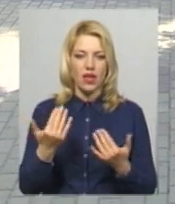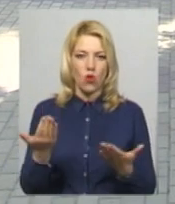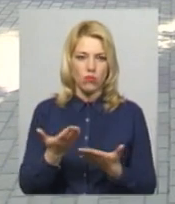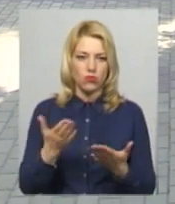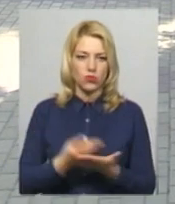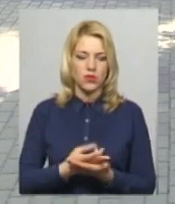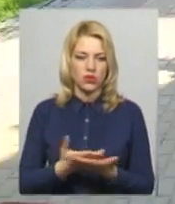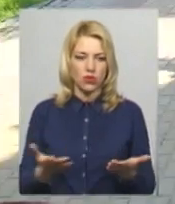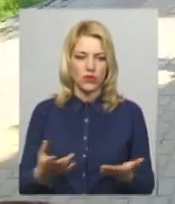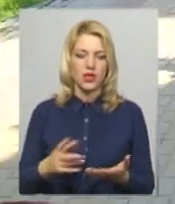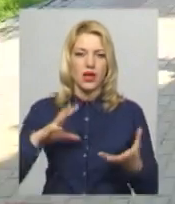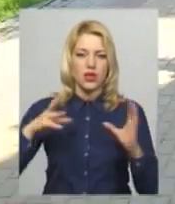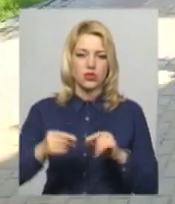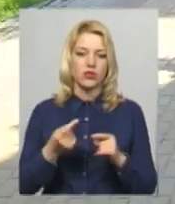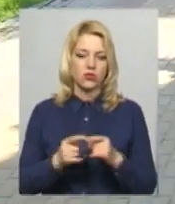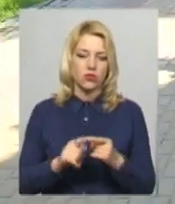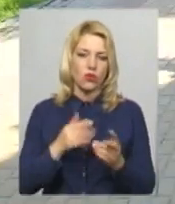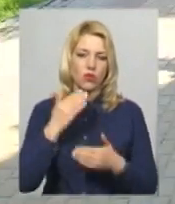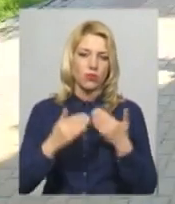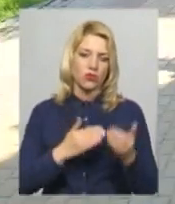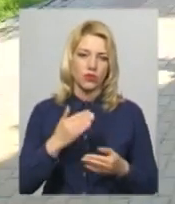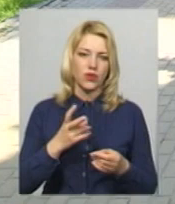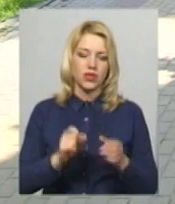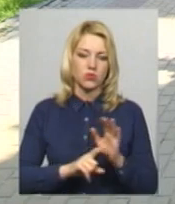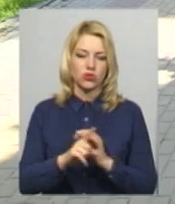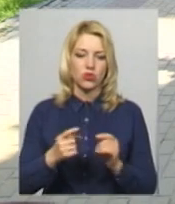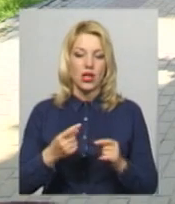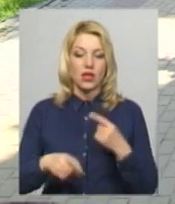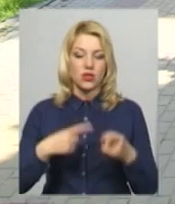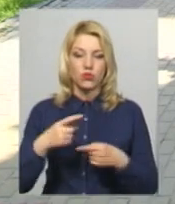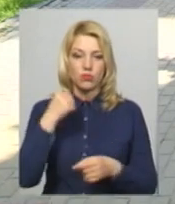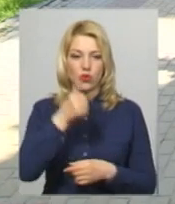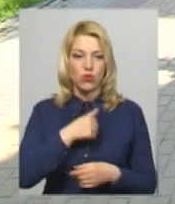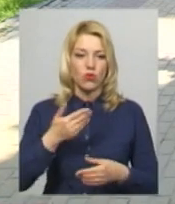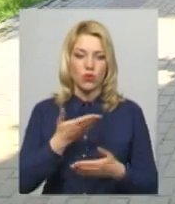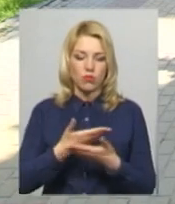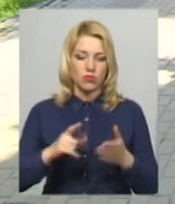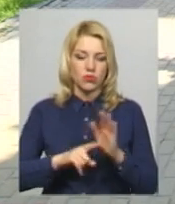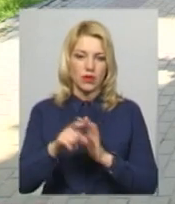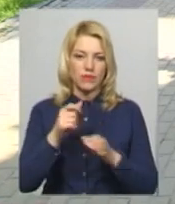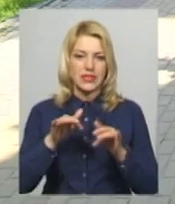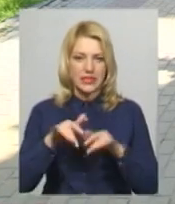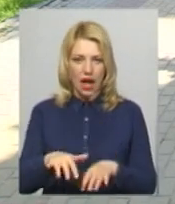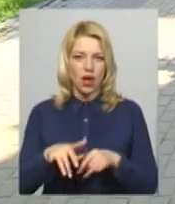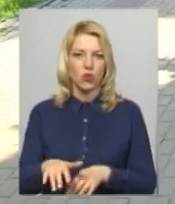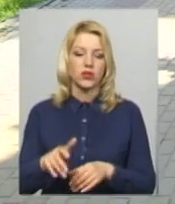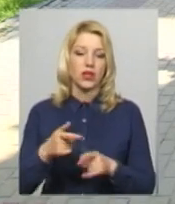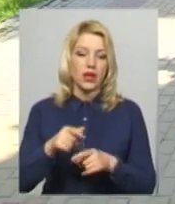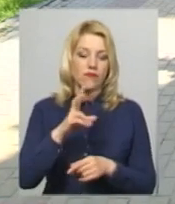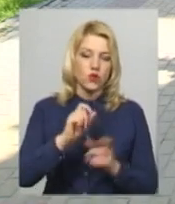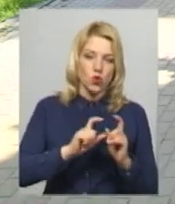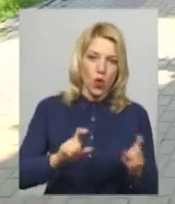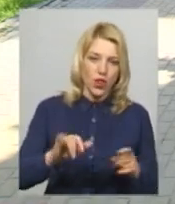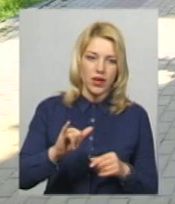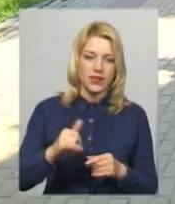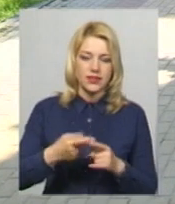результат цього опитування. З початку наступного року ми запускаємо ряд заходів в школах. Це